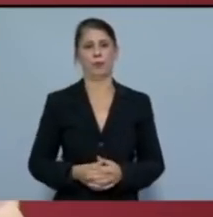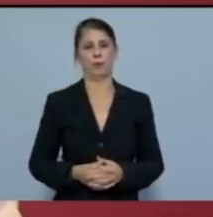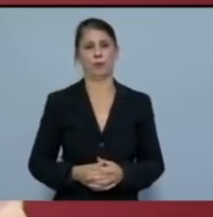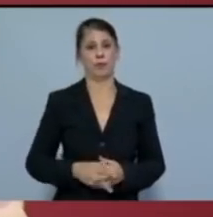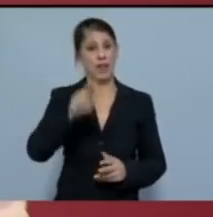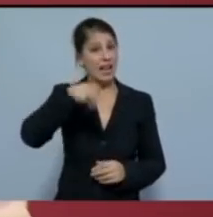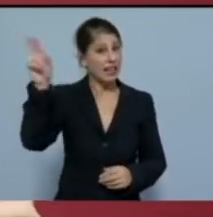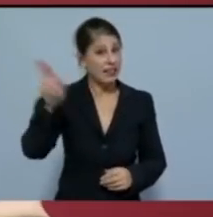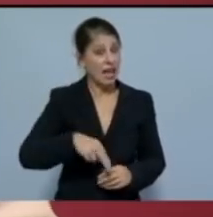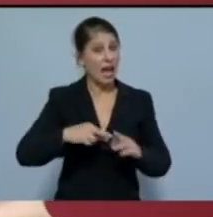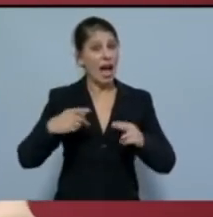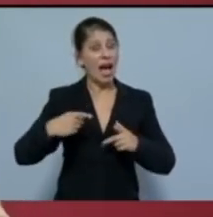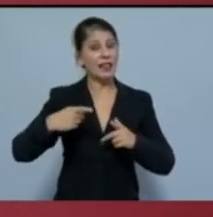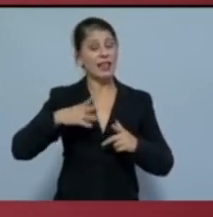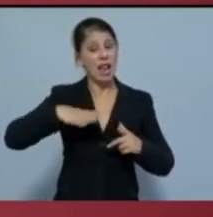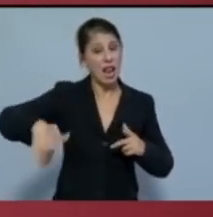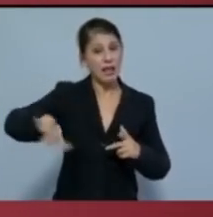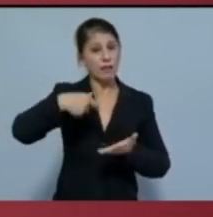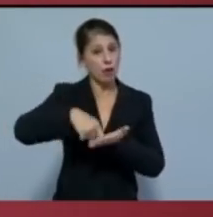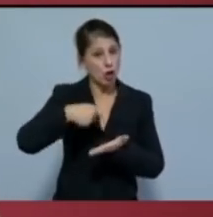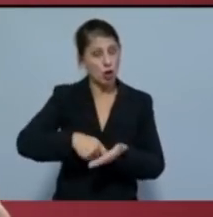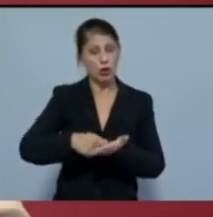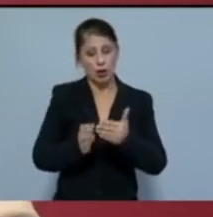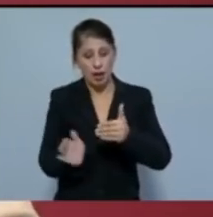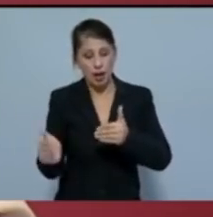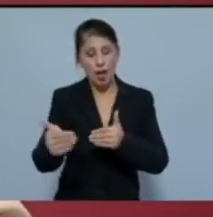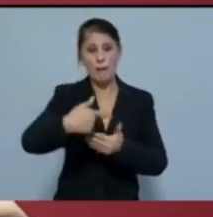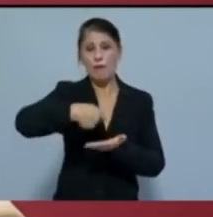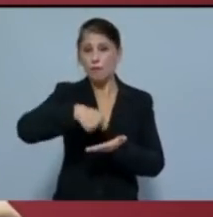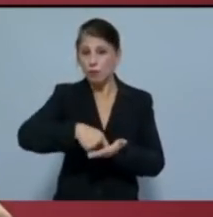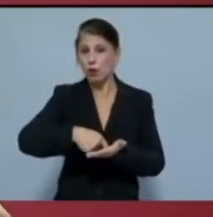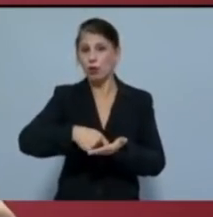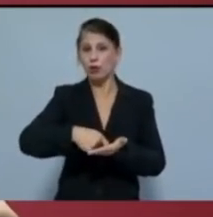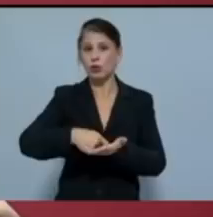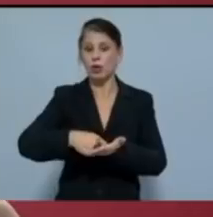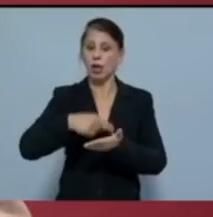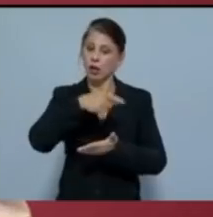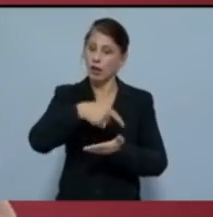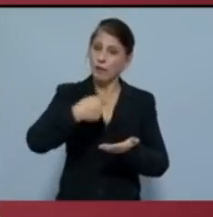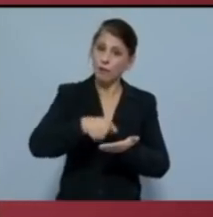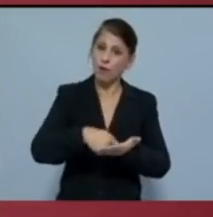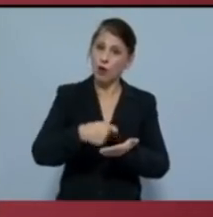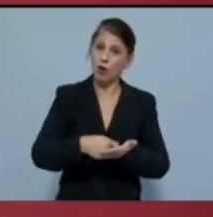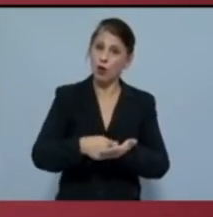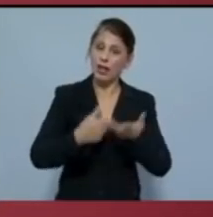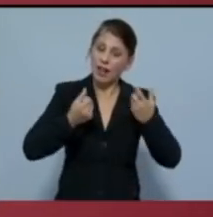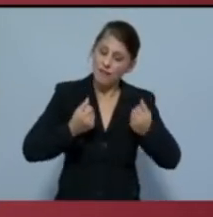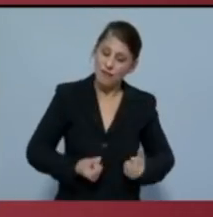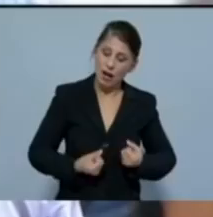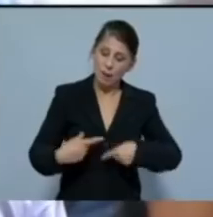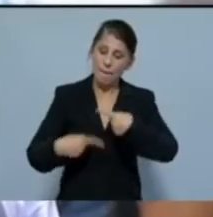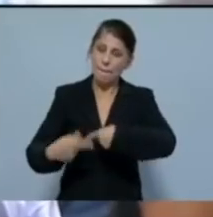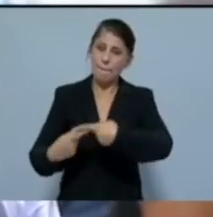κατάργηση της αντιλαϊκής φορολογίας των έμεσων φόρων και μετακύλυση των φορολογικών βαρών στο μεγάλο